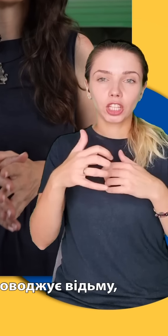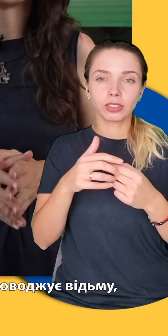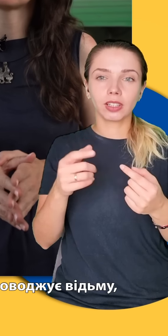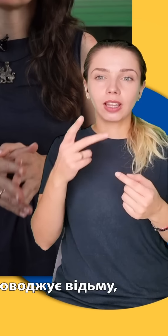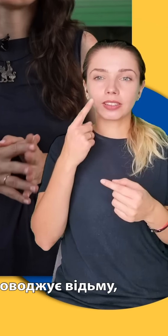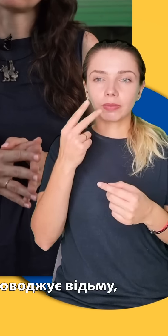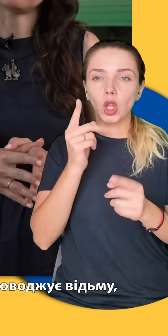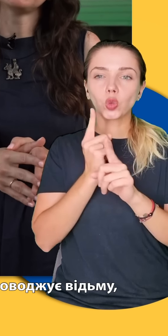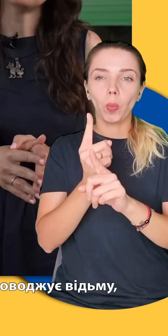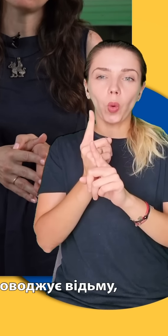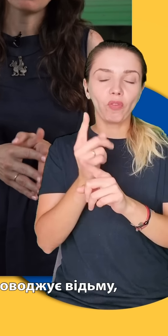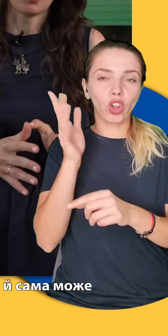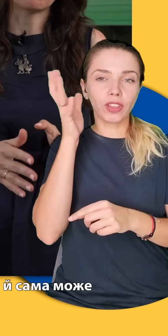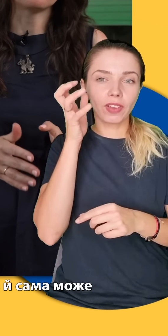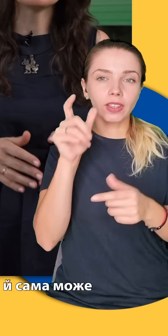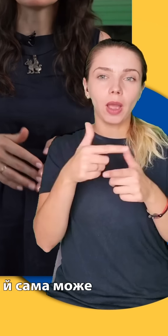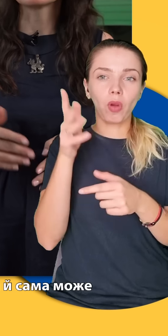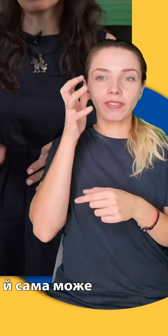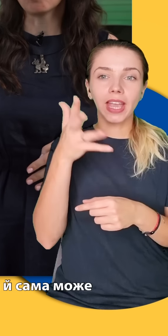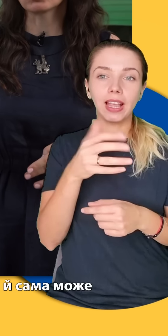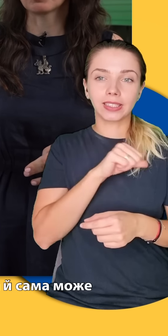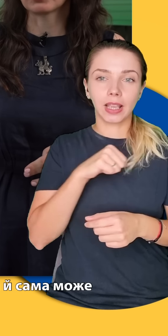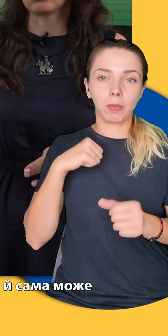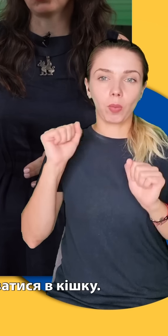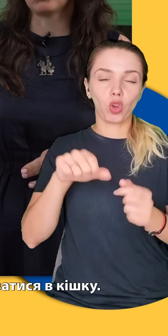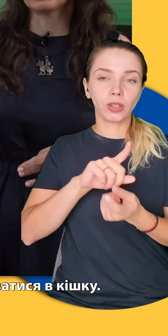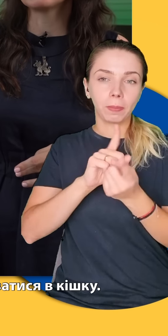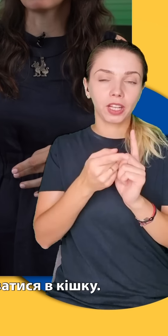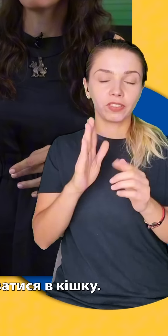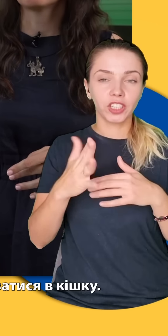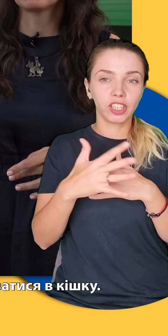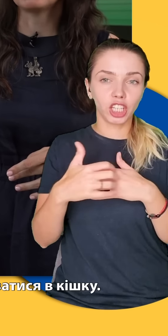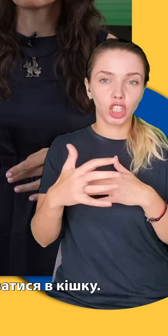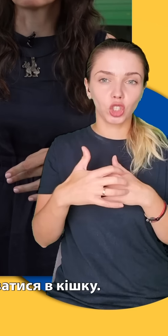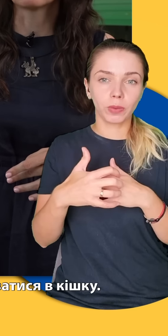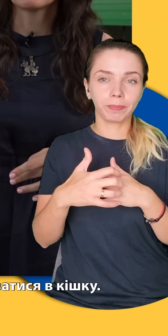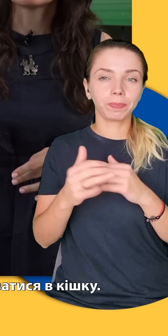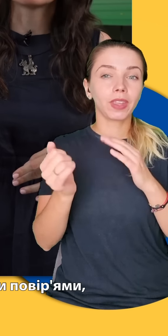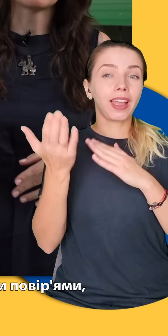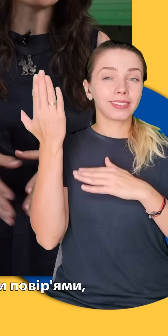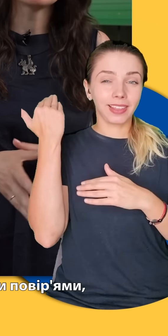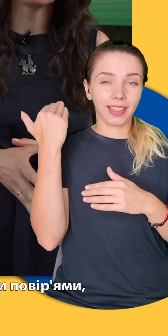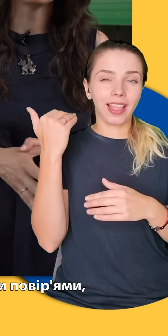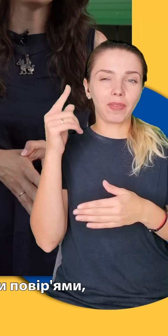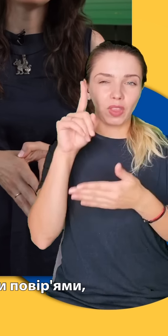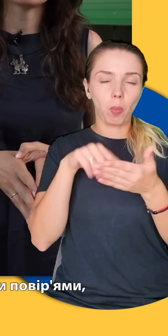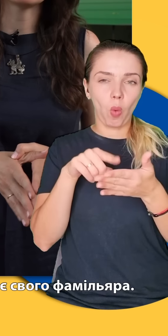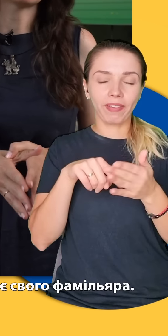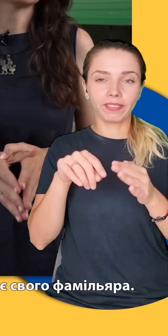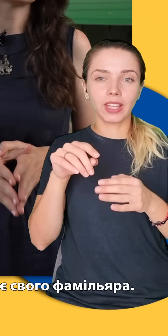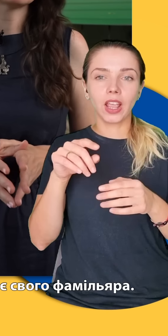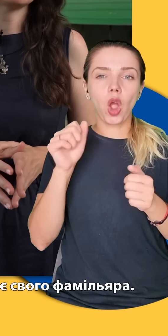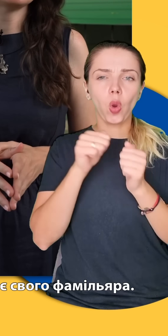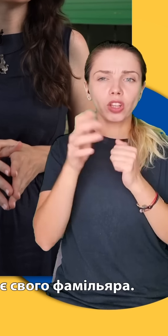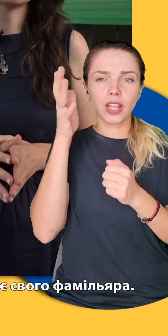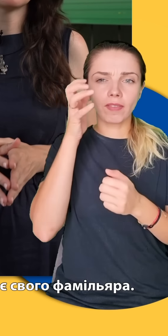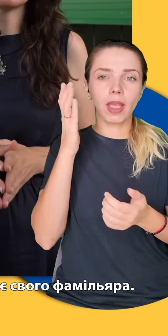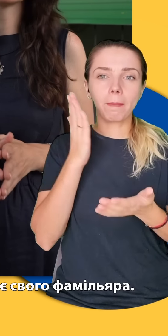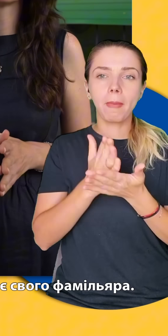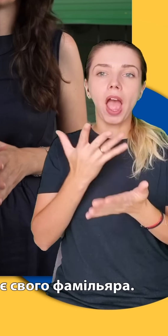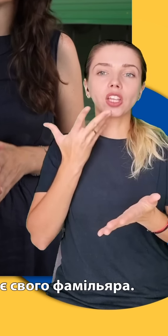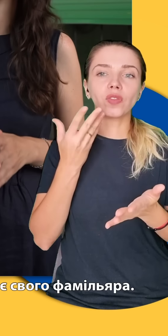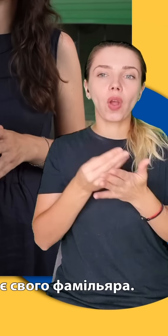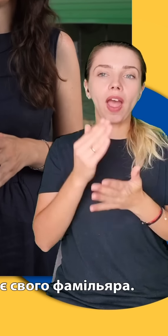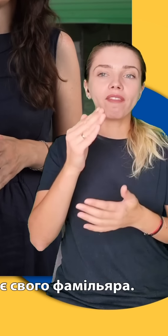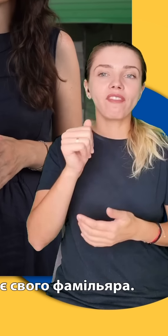зазвичай супроводжує відьму, або відьма й сама може перетворюватися в кішку. За давніми повір'ями, кожна відьма